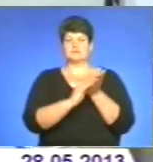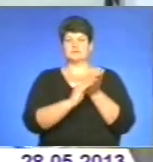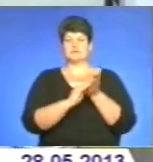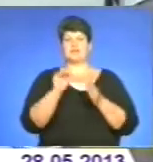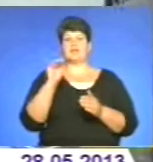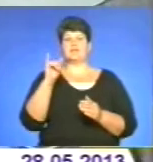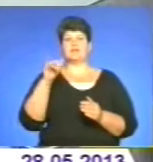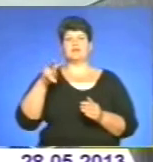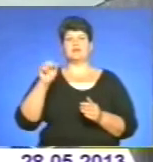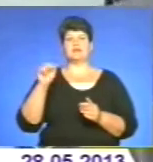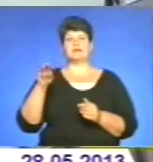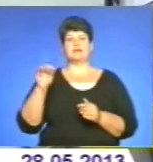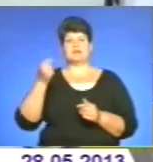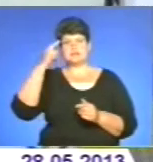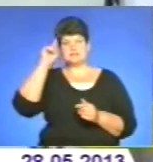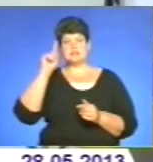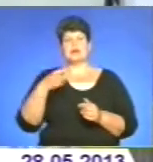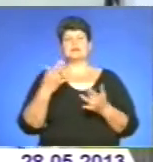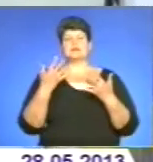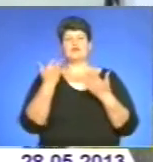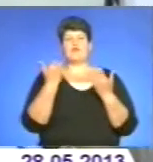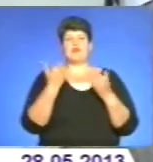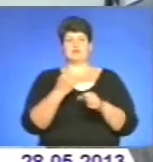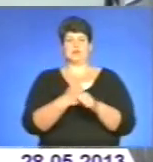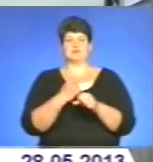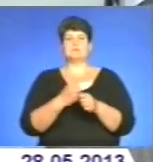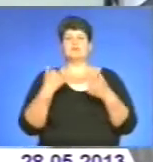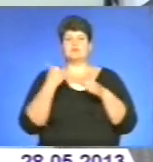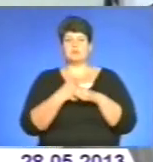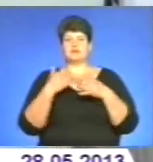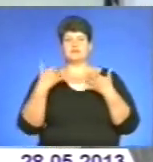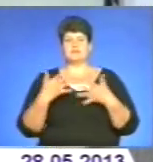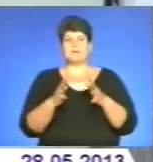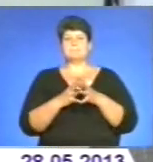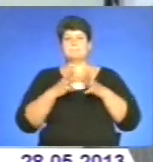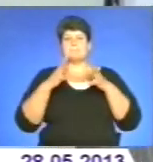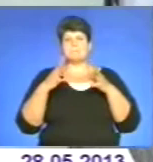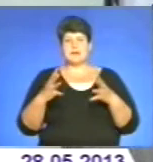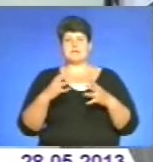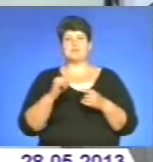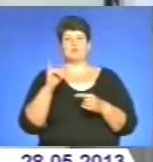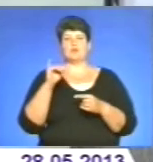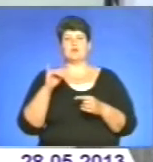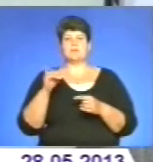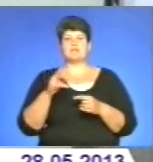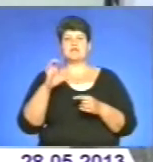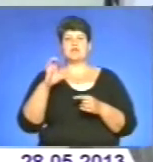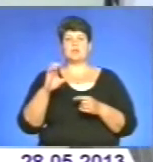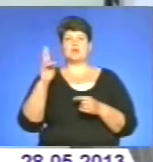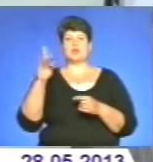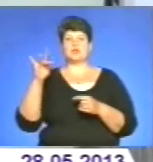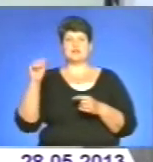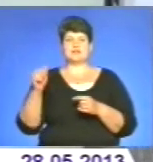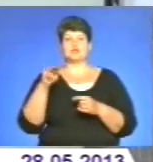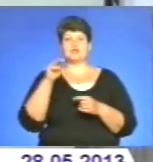філотеріст. Тому що знаю, з кількох ваших робіт ми вже зробили так звані карт-максимуми, присвячені Закрива Соломій Крюшов-Львівській, Тарасу